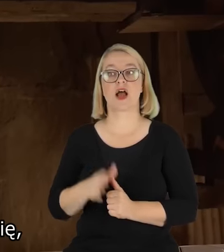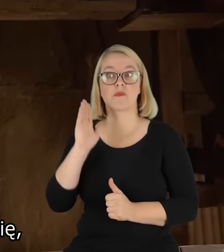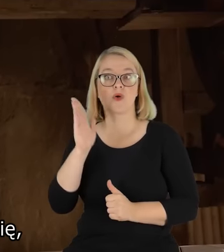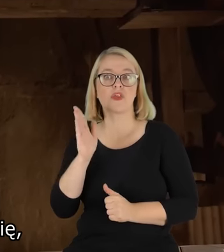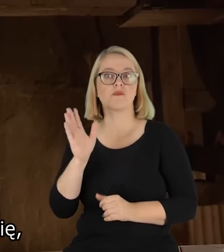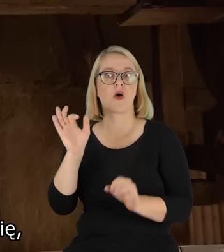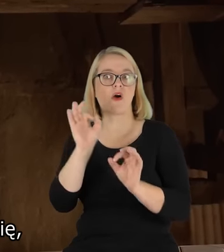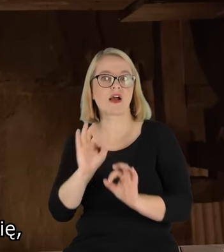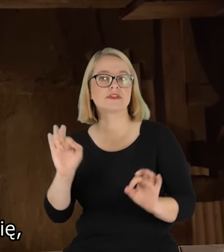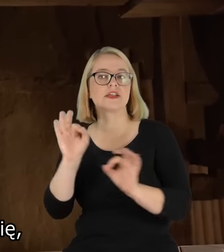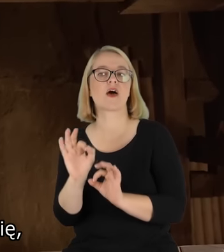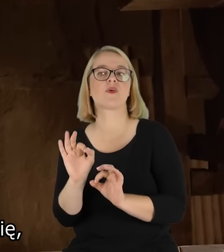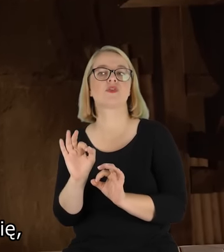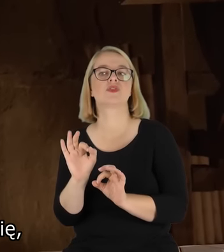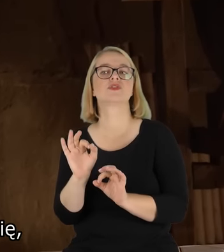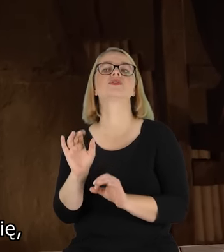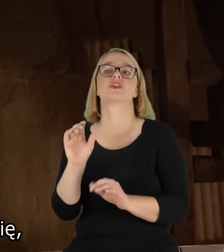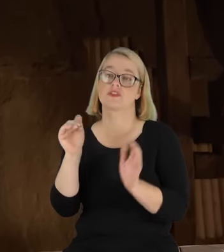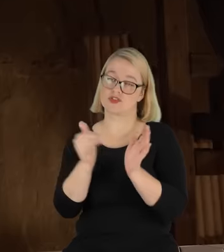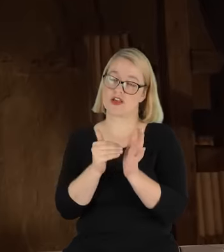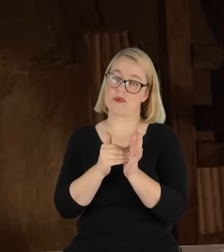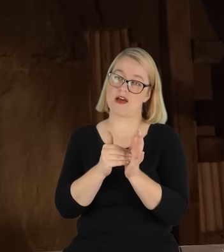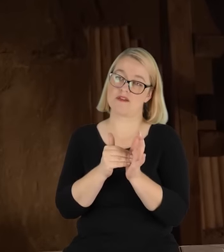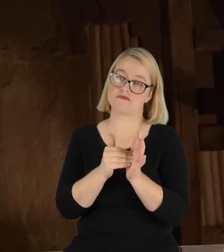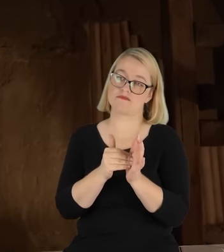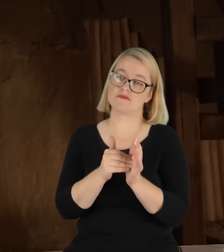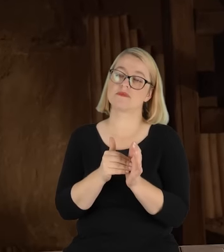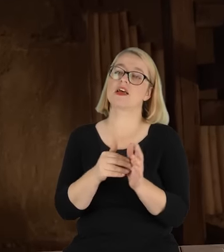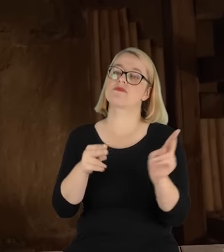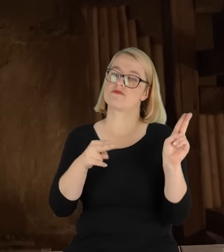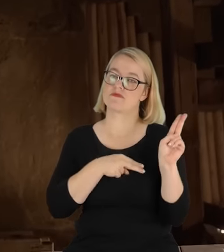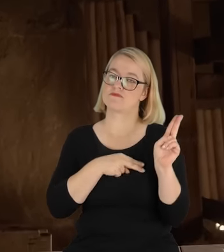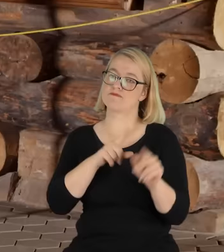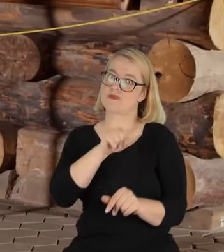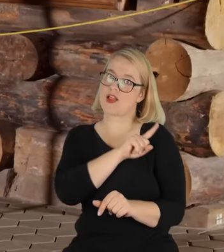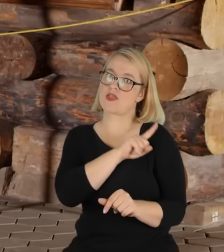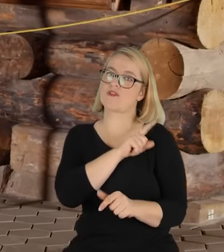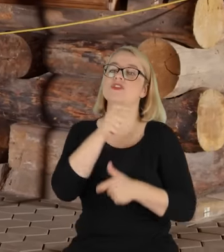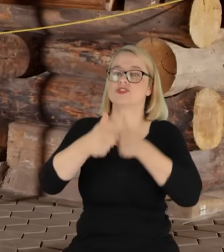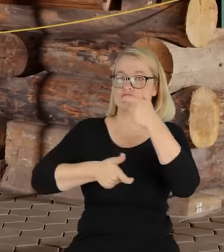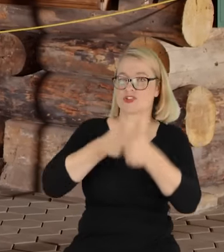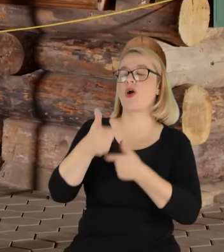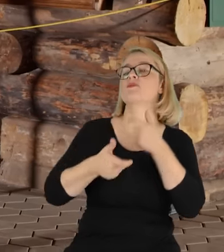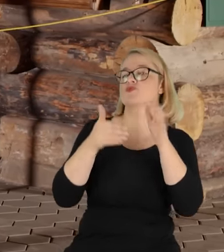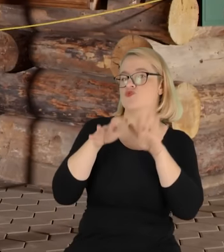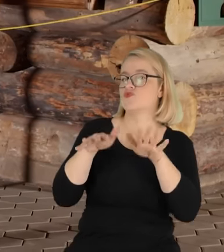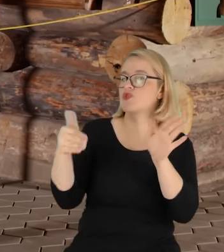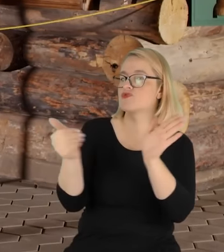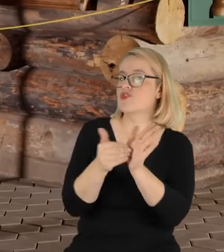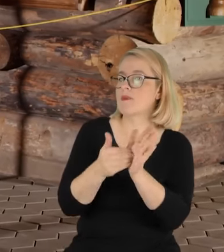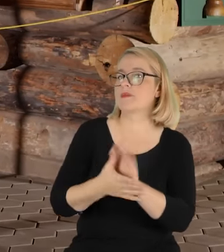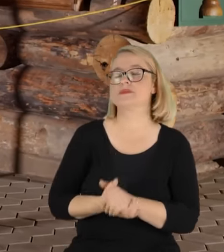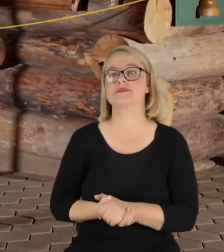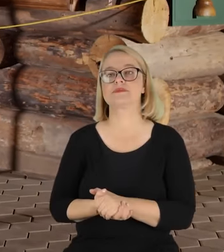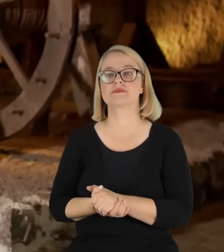A potem w trakcie pracy okazało się, że wiele, wiele trzeba zrobić, żeby dotrzymać